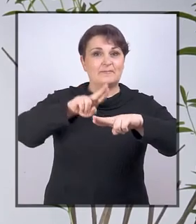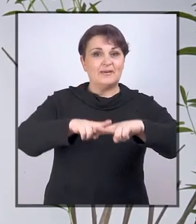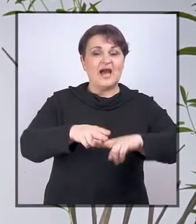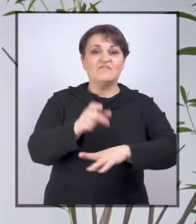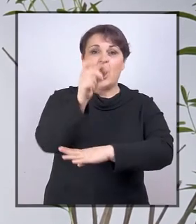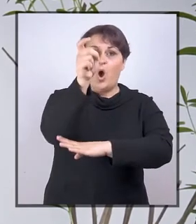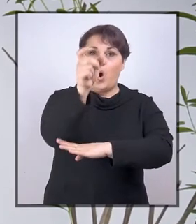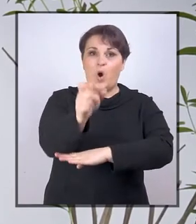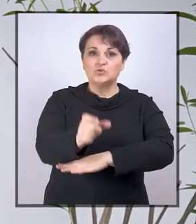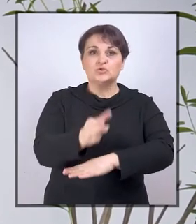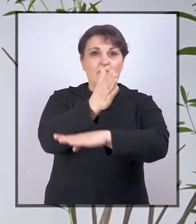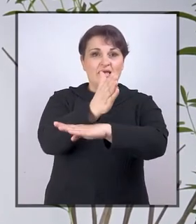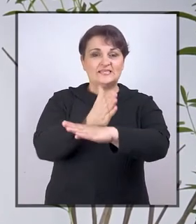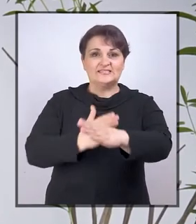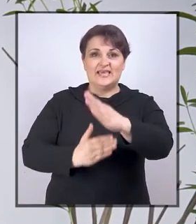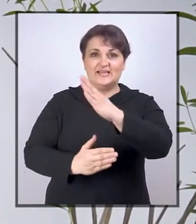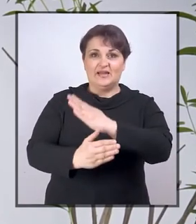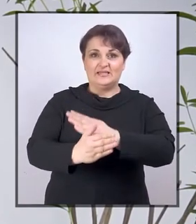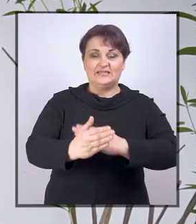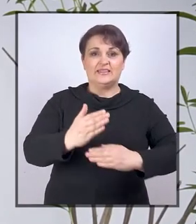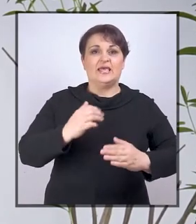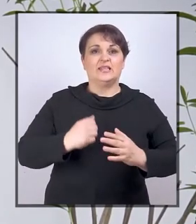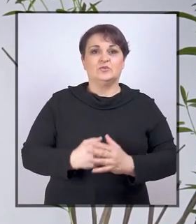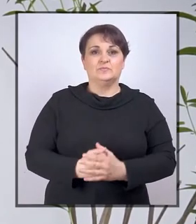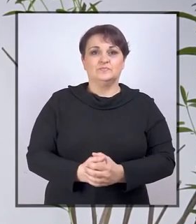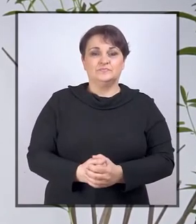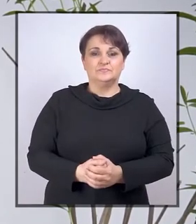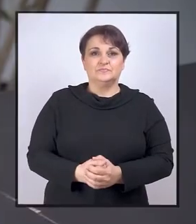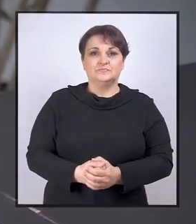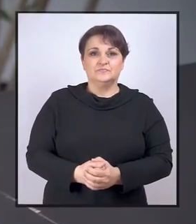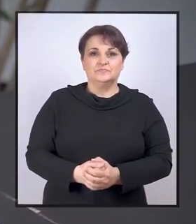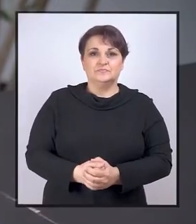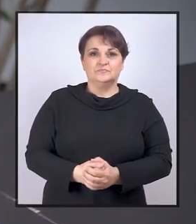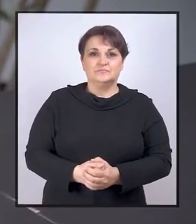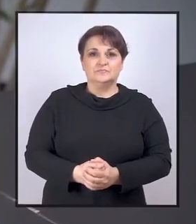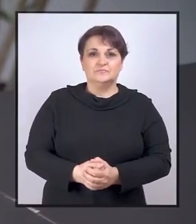borbe za prava osoba sa invaliditetom.